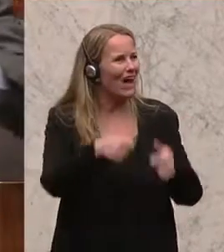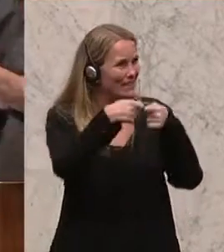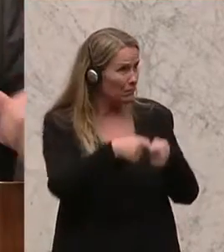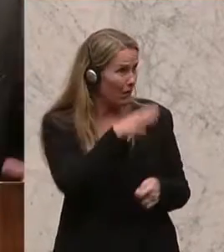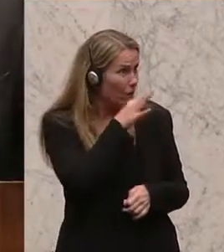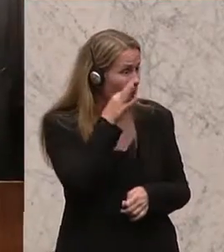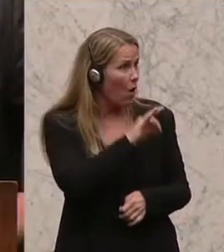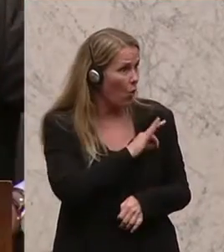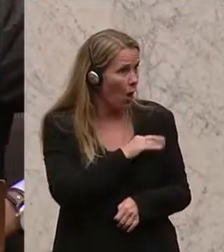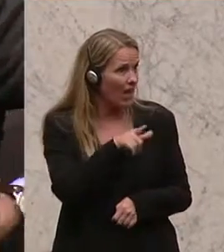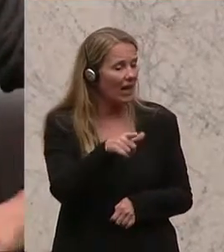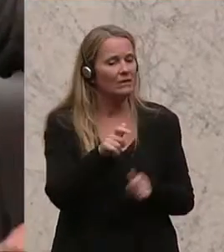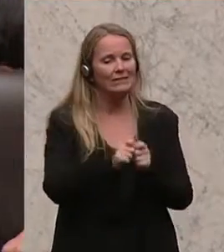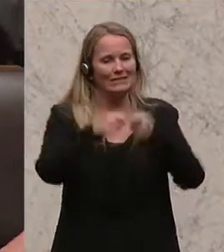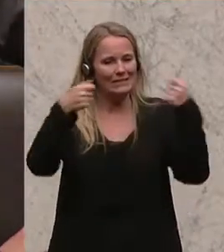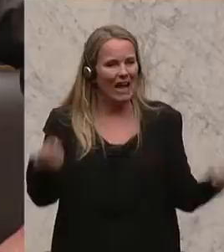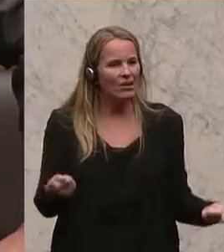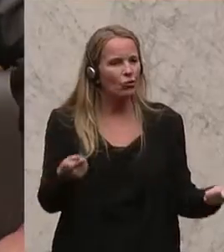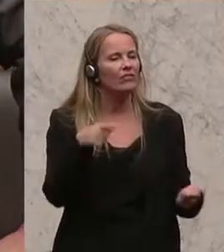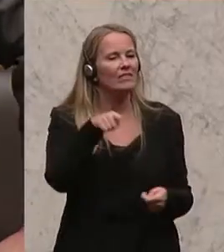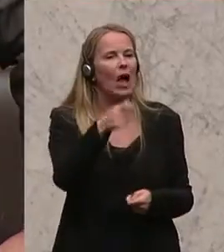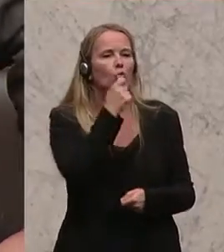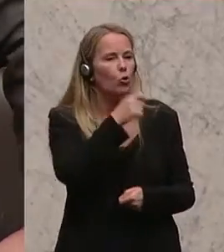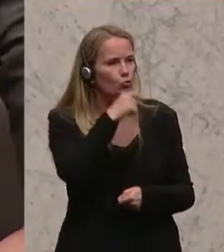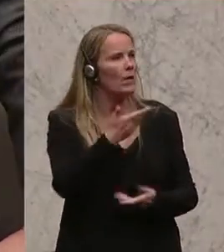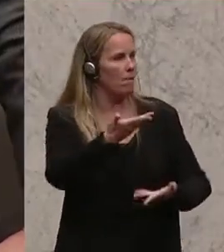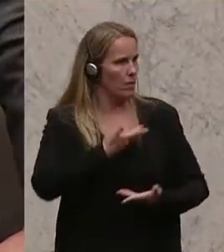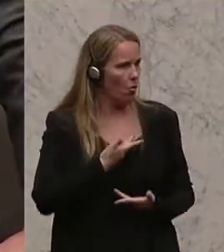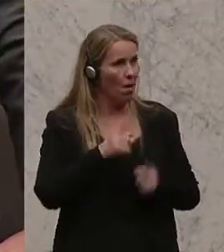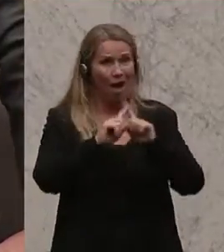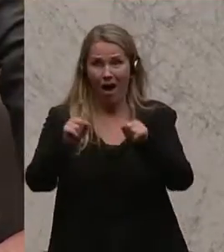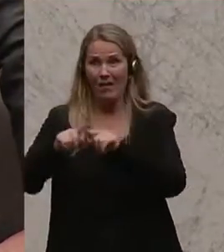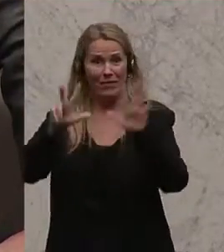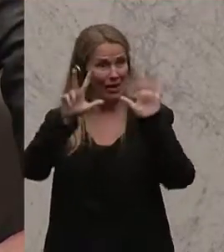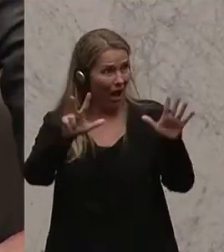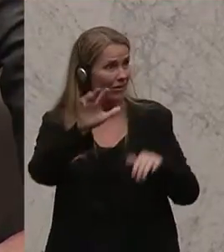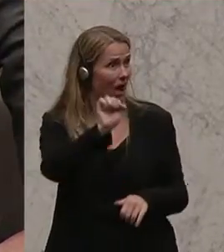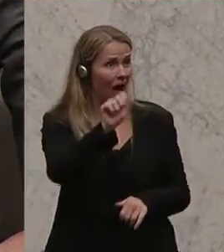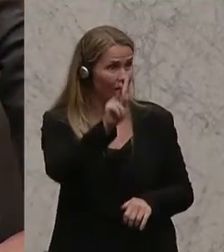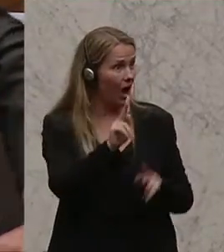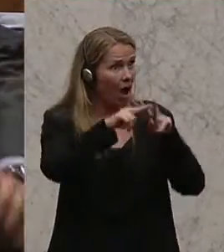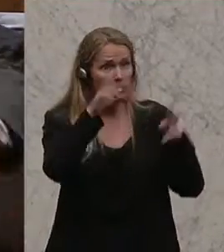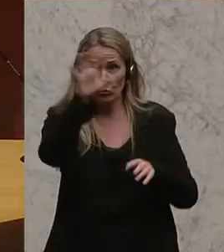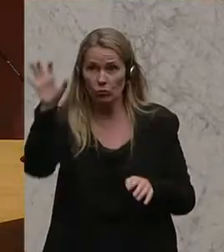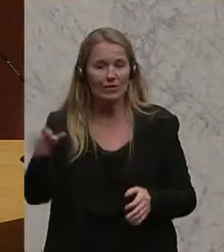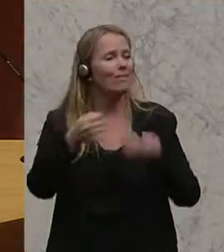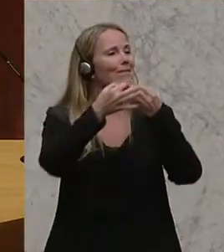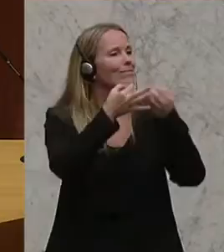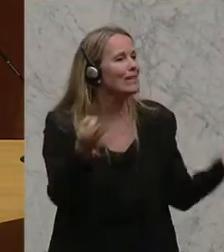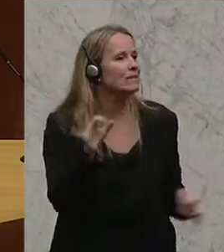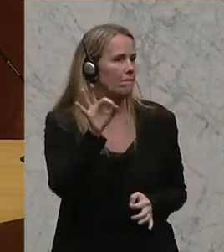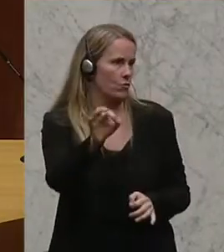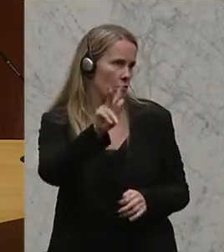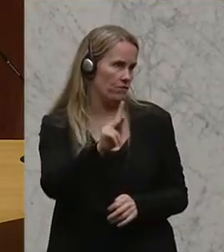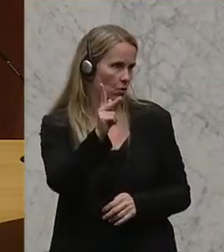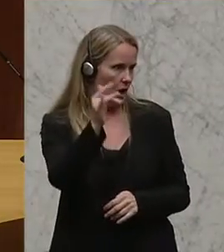Lege, den Konsument zugestellt. Alle anderen acht AK-Länderorganisationen tun für den VKI genau